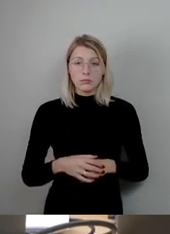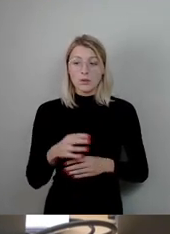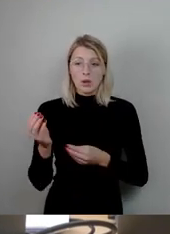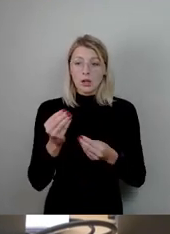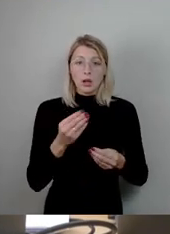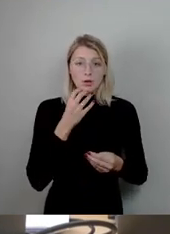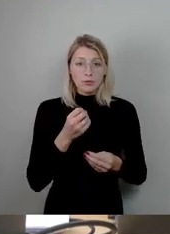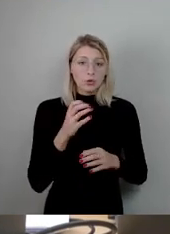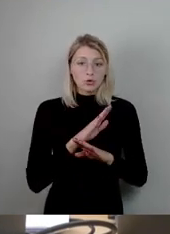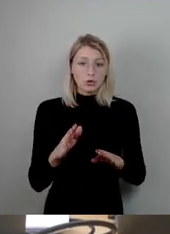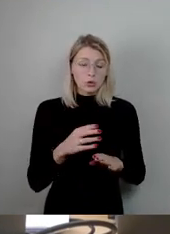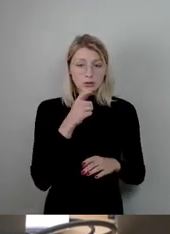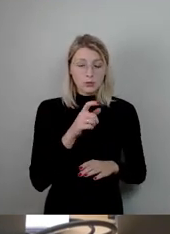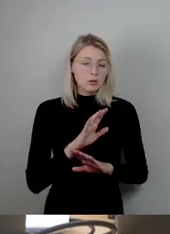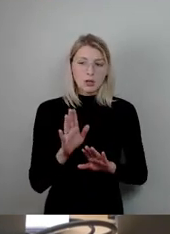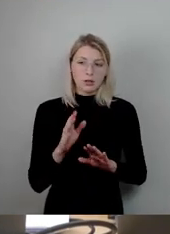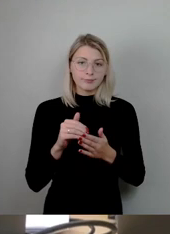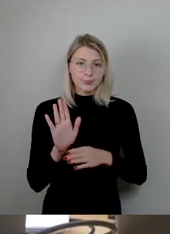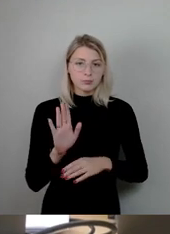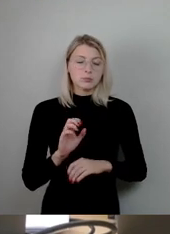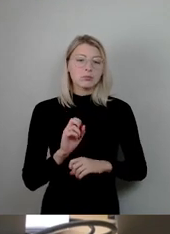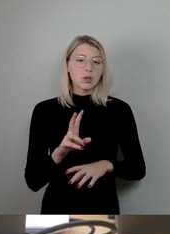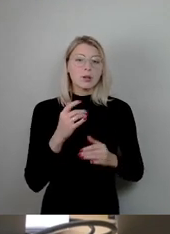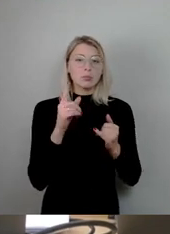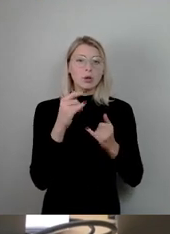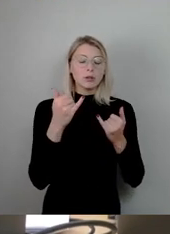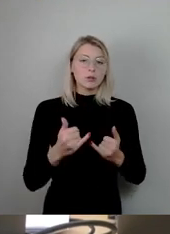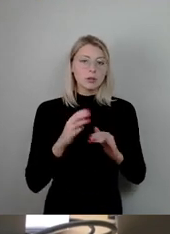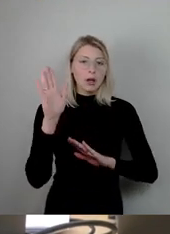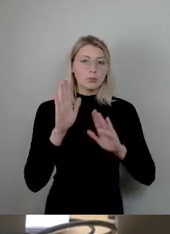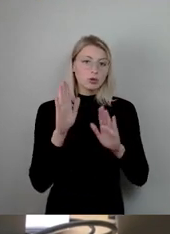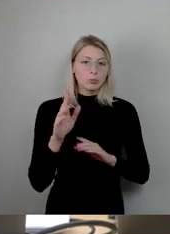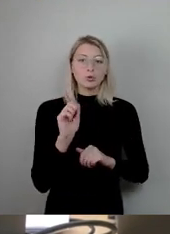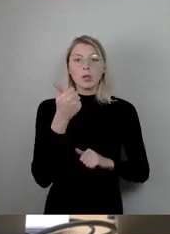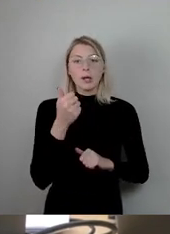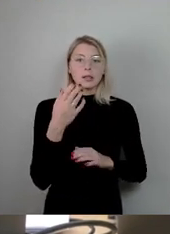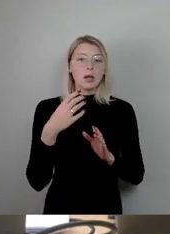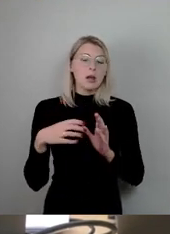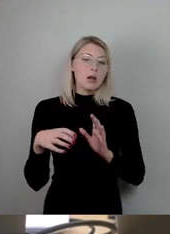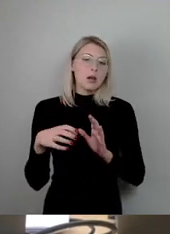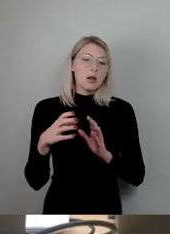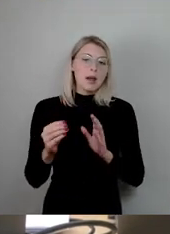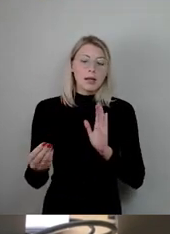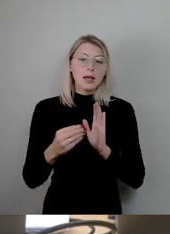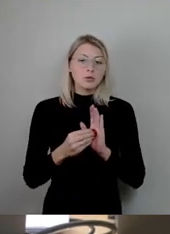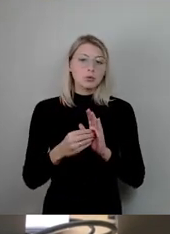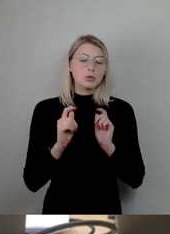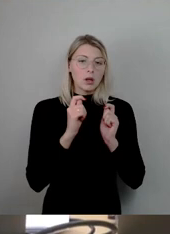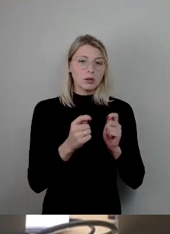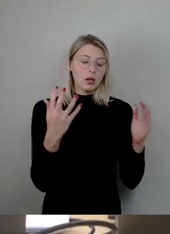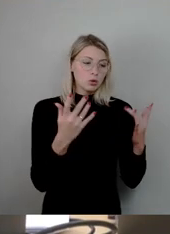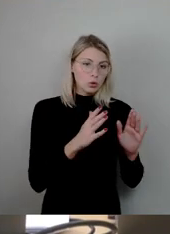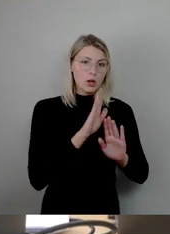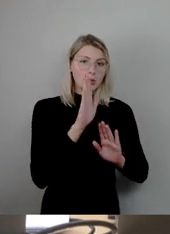wir in die Abstimmung gehen. Ich wurde zuerst den Ergänzungsantrag Grüne abstimmen lassen. Ich finde, der eine